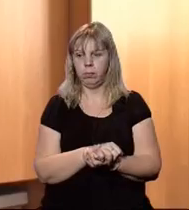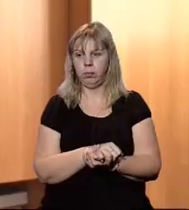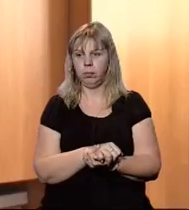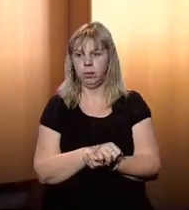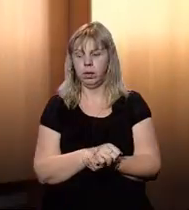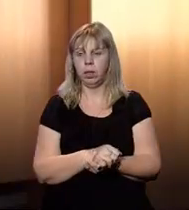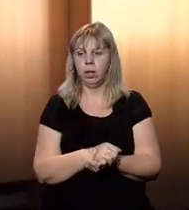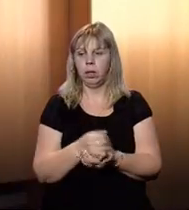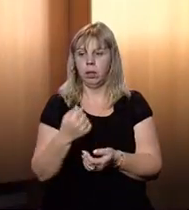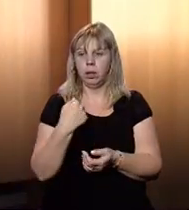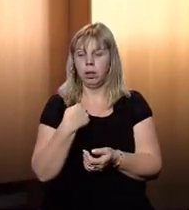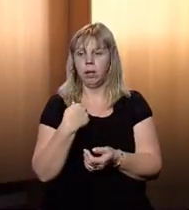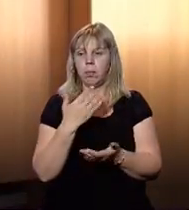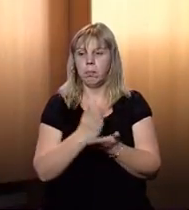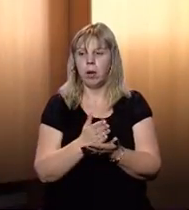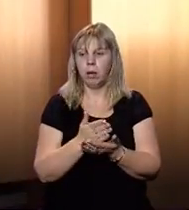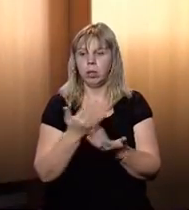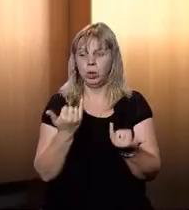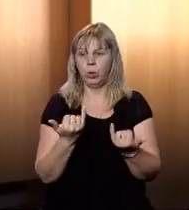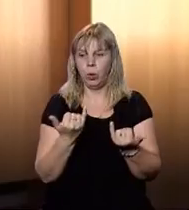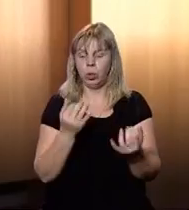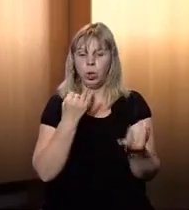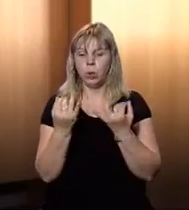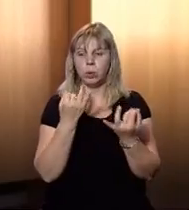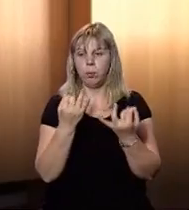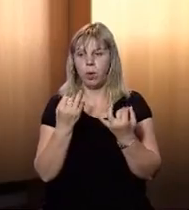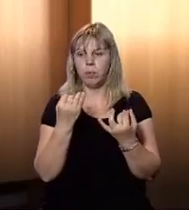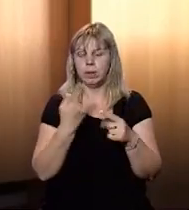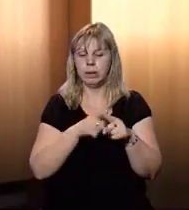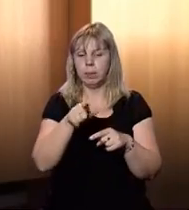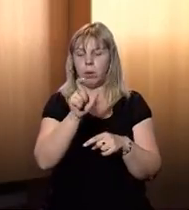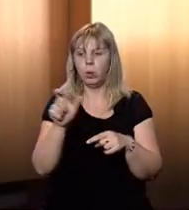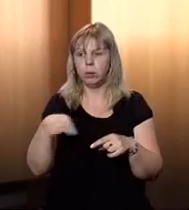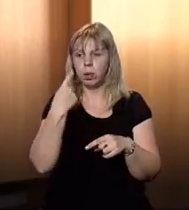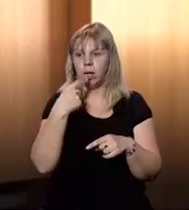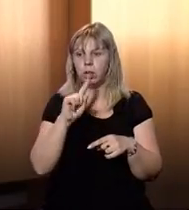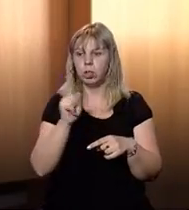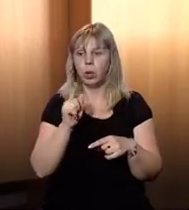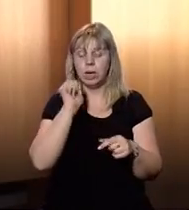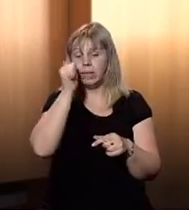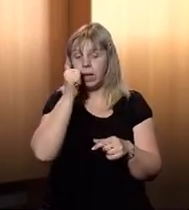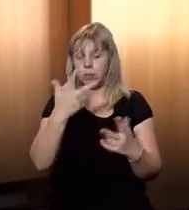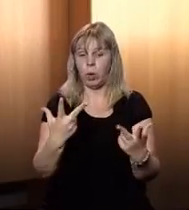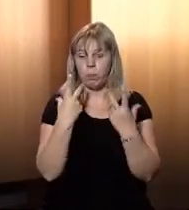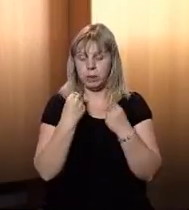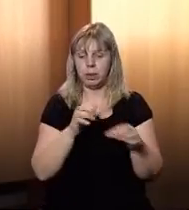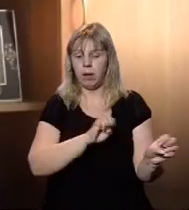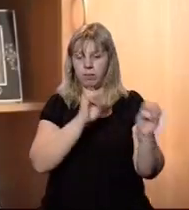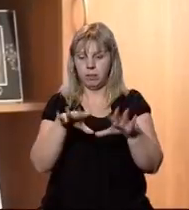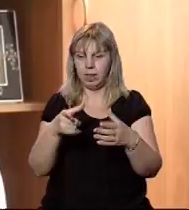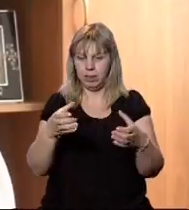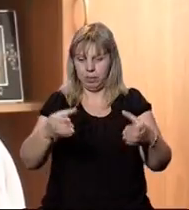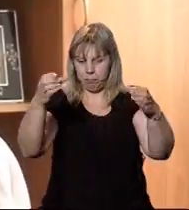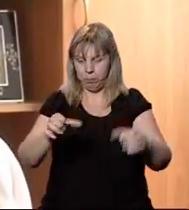Я мала буквально і сьогодні розмову з тими людьми. Кажу, що буквально завтра обіцяють завести ті